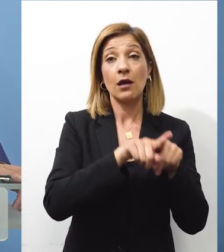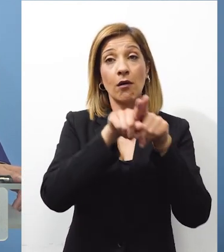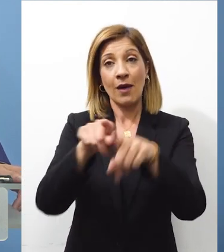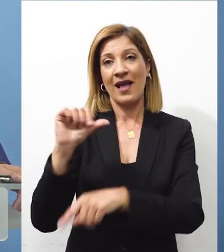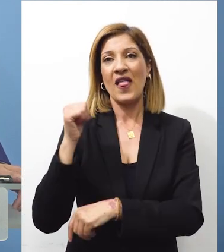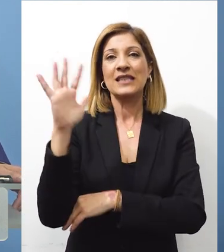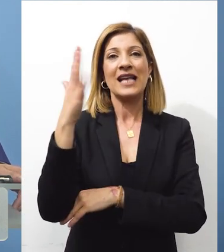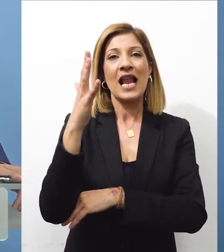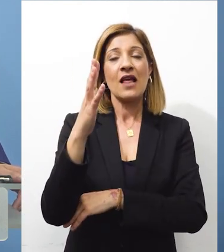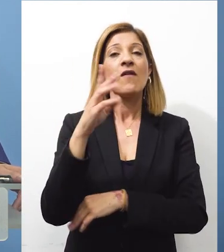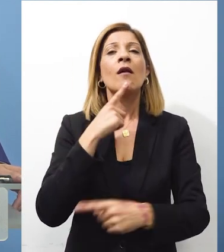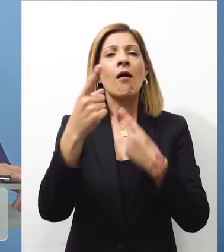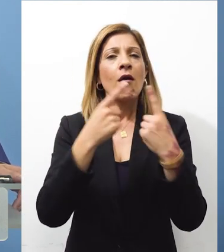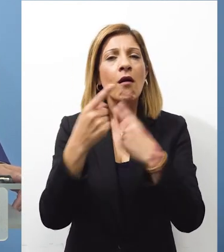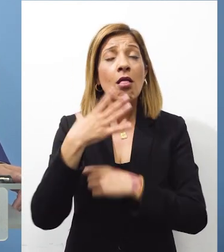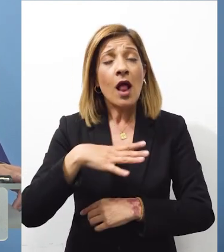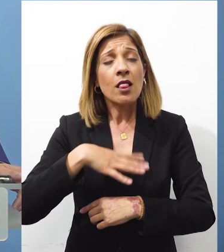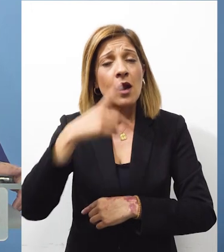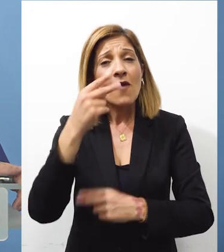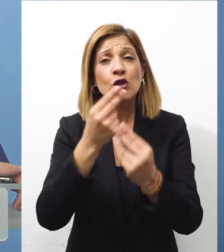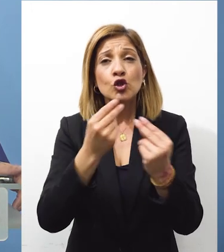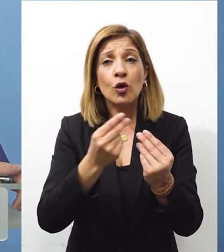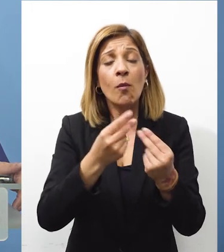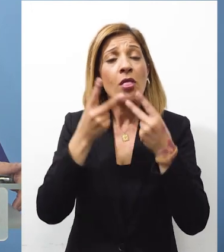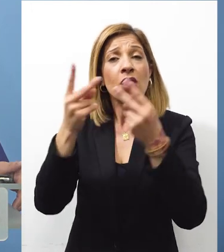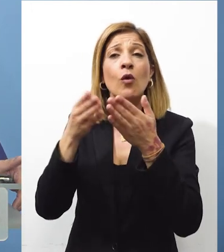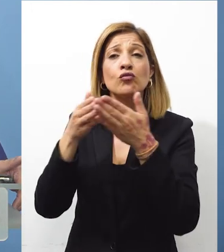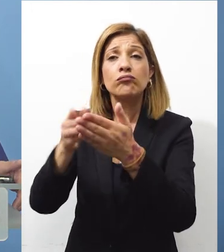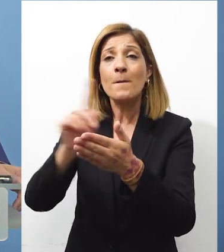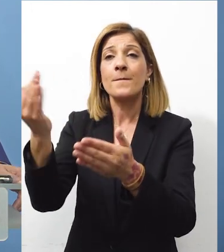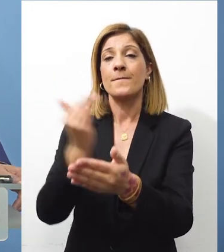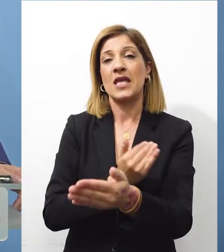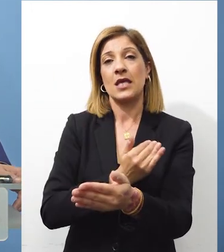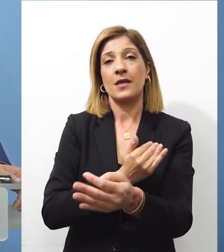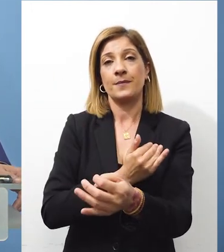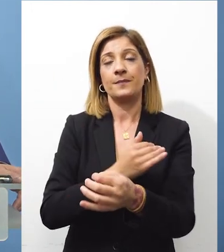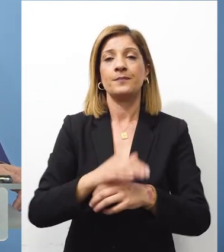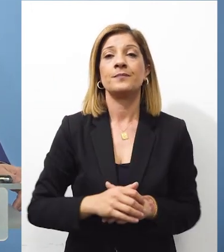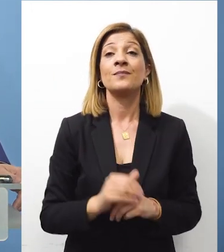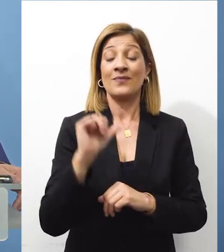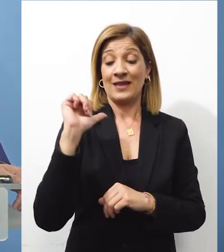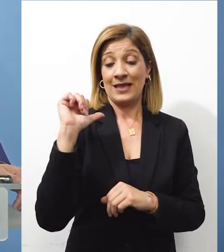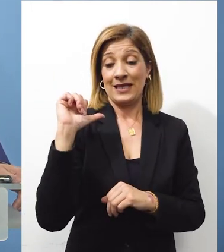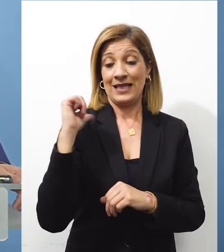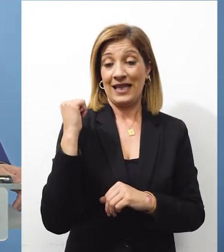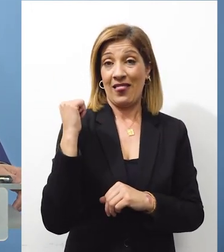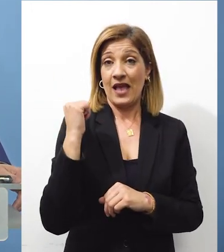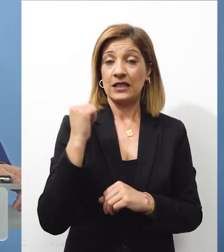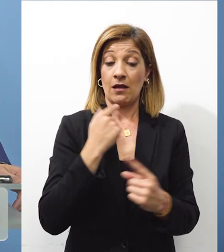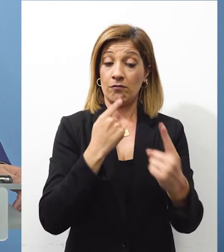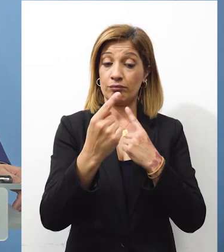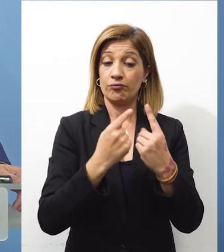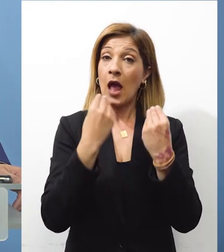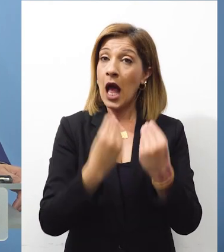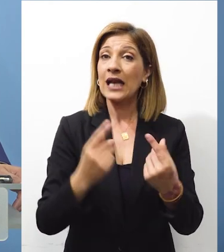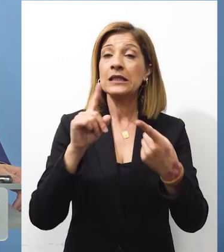Λίβανο για να βρεθούν τρόποι τους ώστε ο Λίβανος να συγκρατήσει αυτές τις αυξημένες μεταναστευτικές ροές. Χθες ήταν μια πολύ επικοδομητική